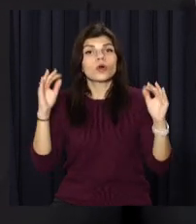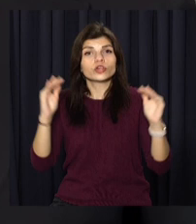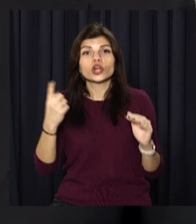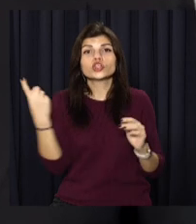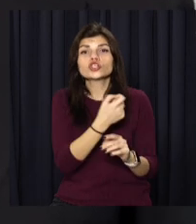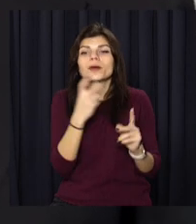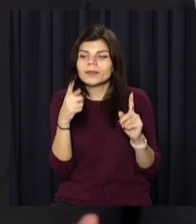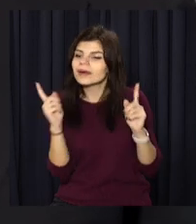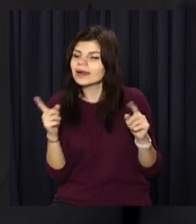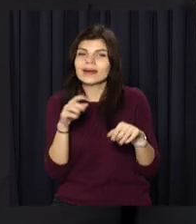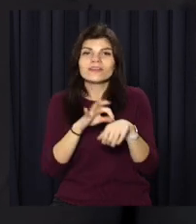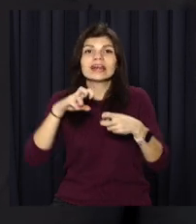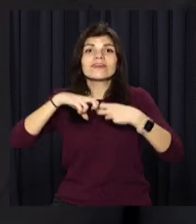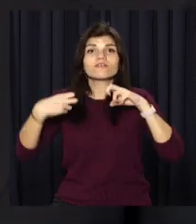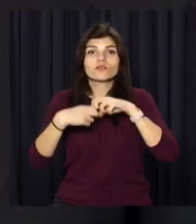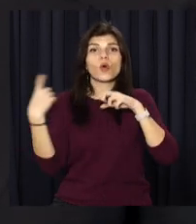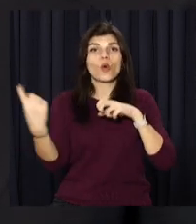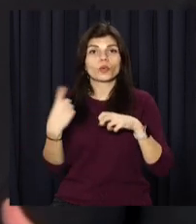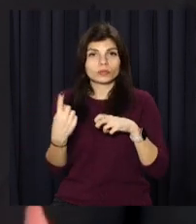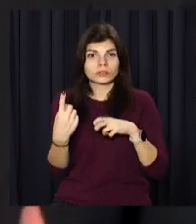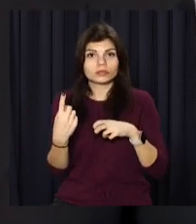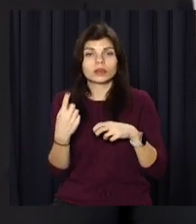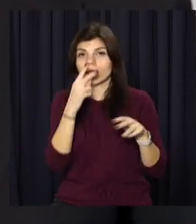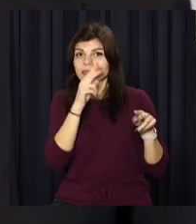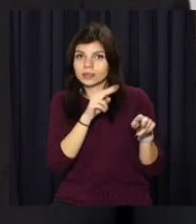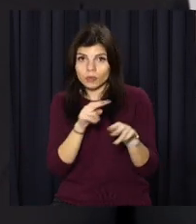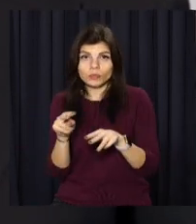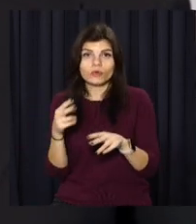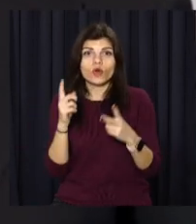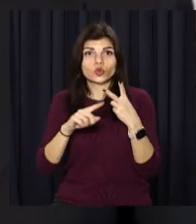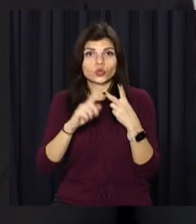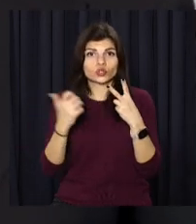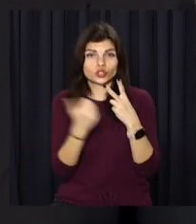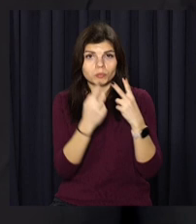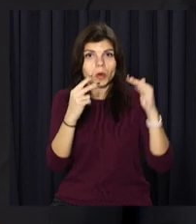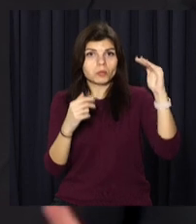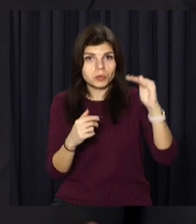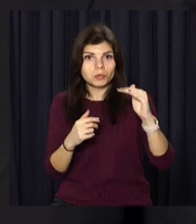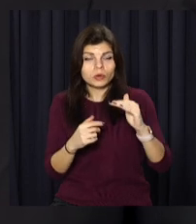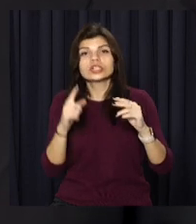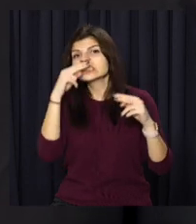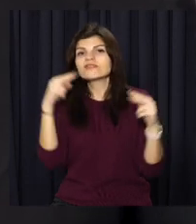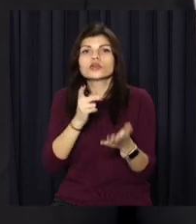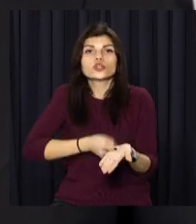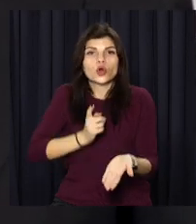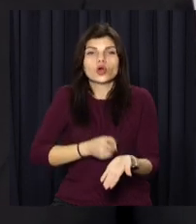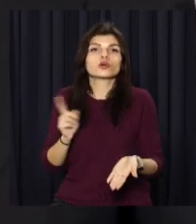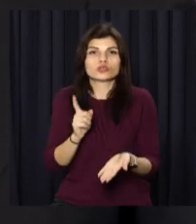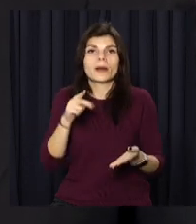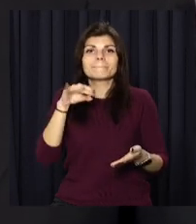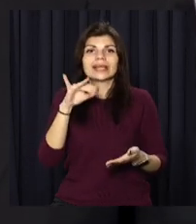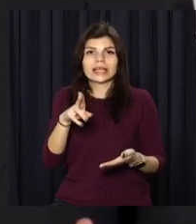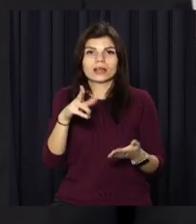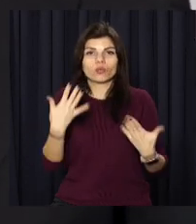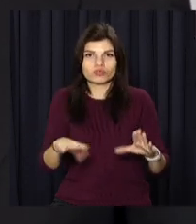тижневої захворюваності в Івано-Франківській області спостерігається другий тиждень поспіль, що свідчить про проходження пікового